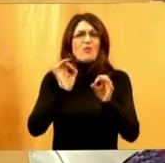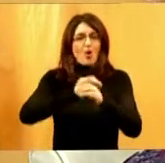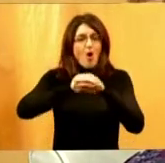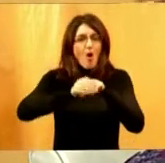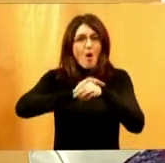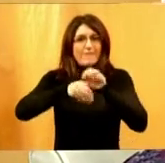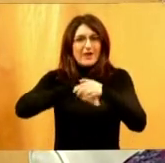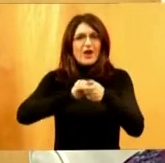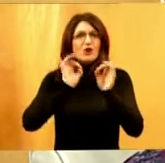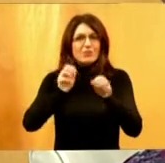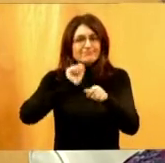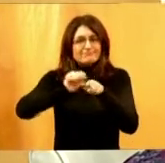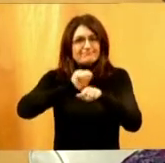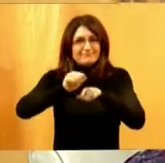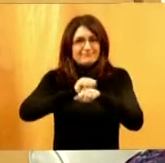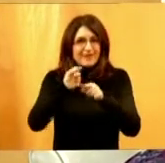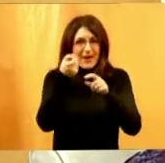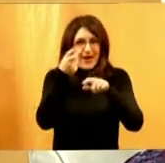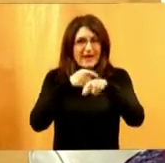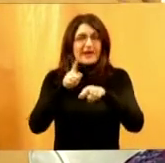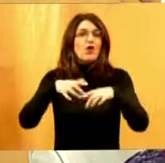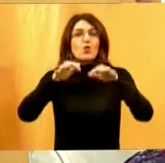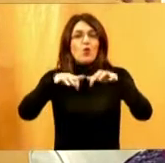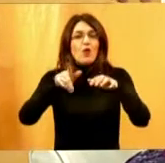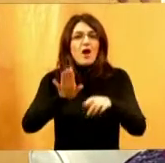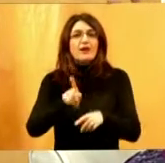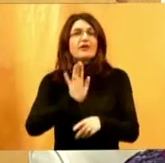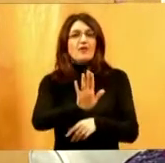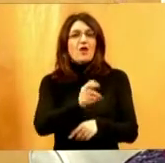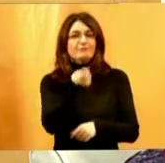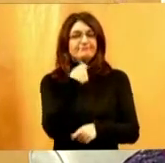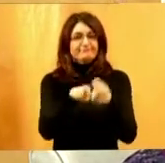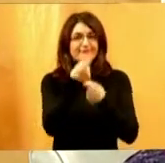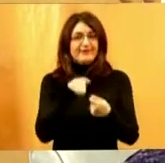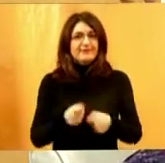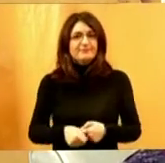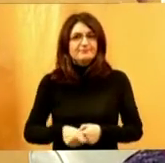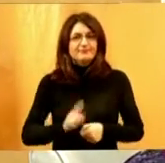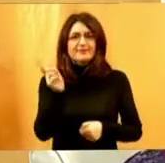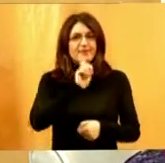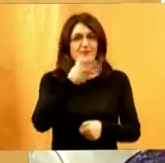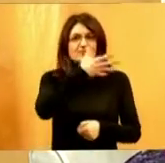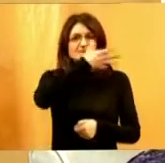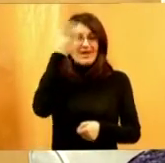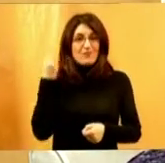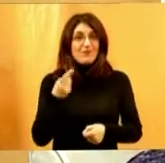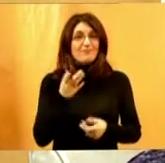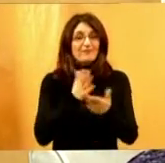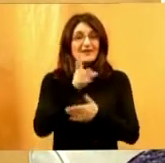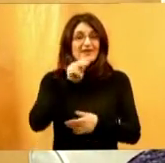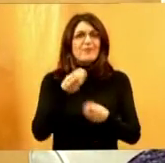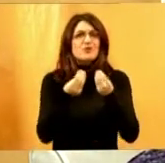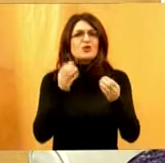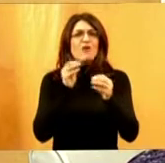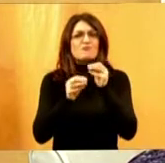krumpir, isčistim one očice i skuham ga tako i tako ga jedem. Nemojte zaboraviti da kada imamo neke